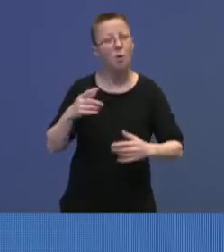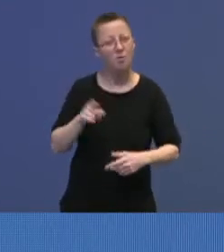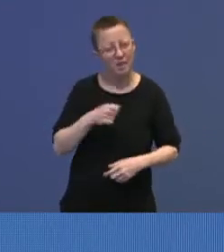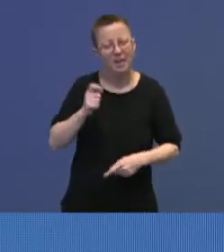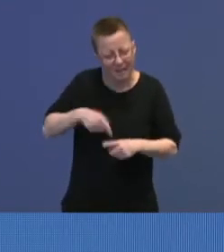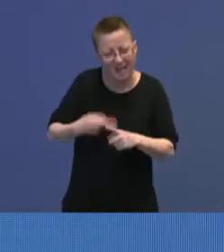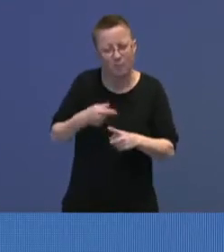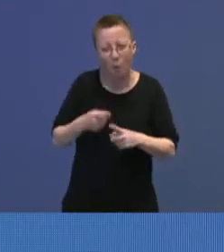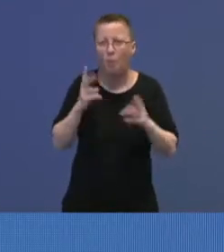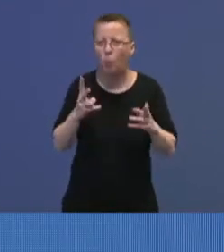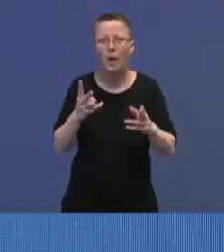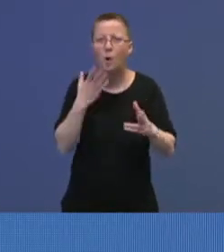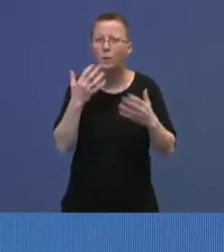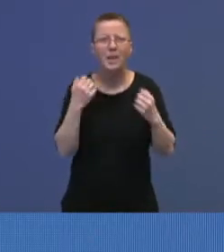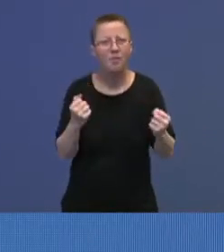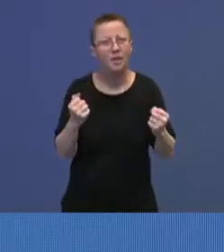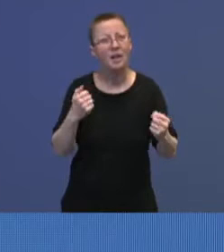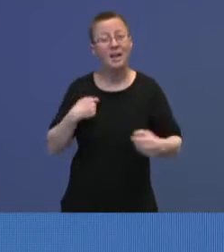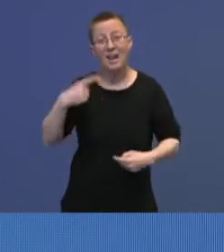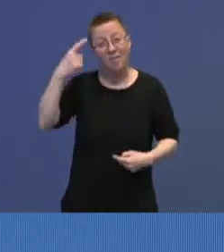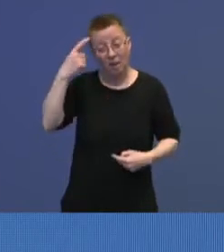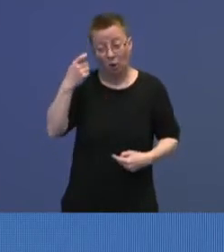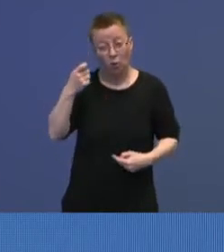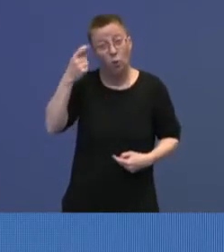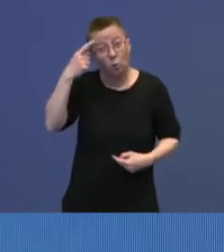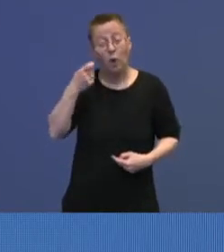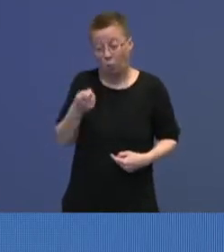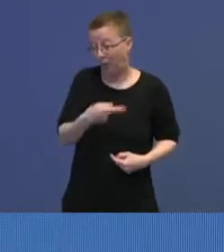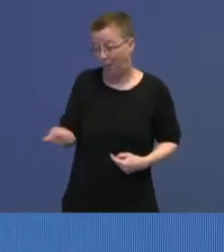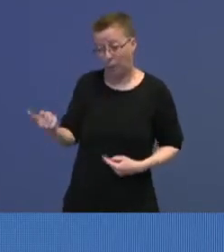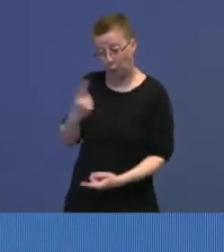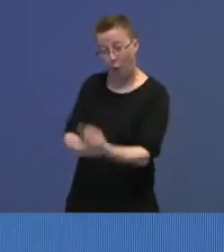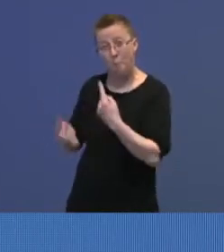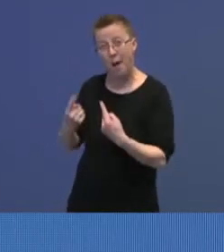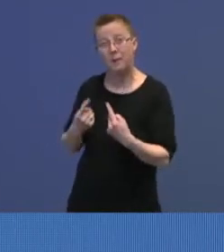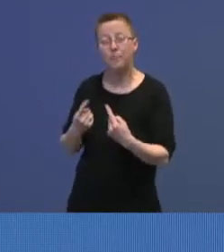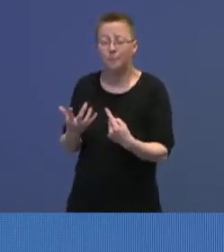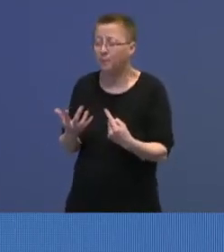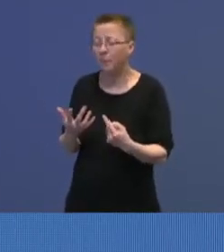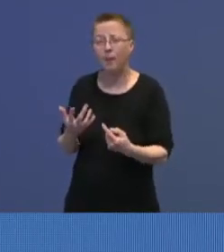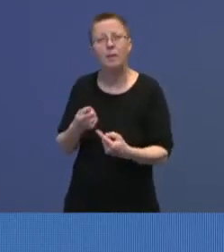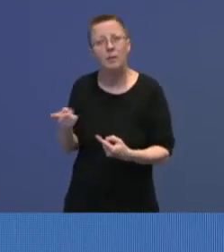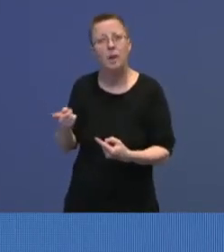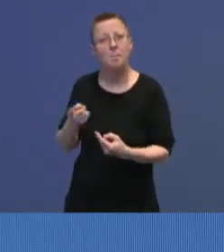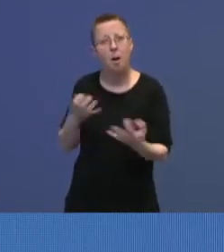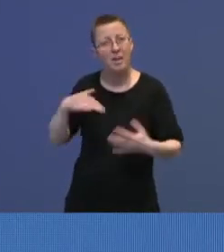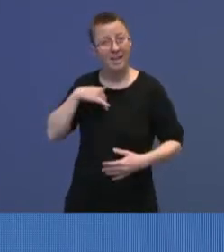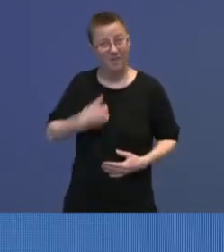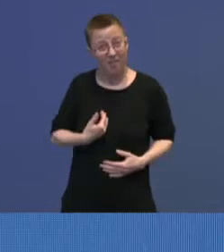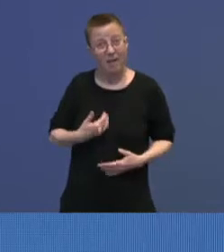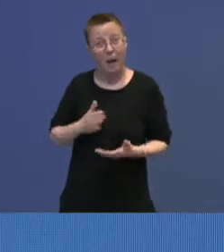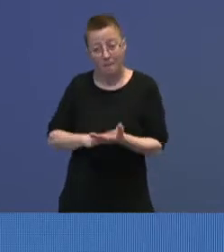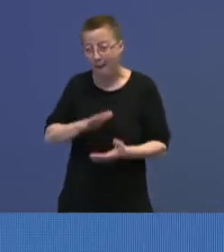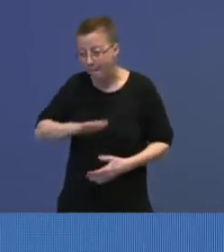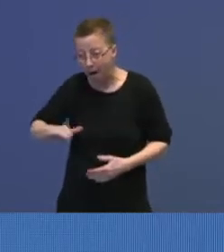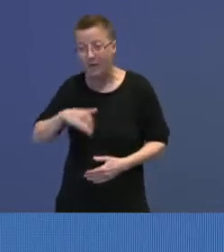bruke de kreftene som er, jeg antar jo det er også at en god del av de som kommer nå, det er jo mye kvinner med barn,